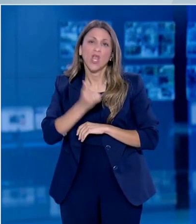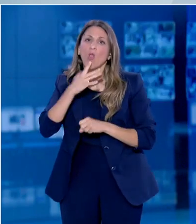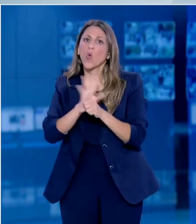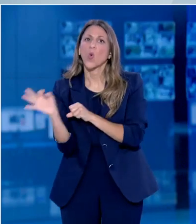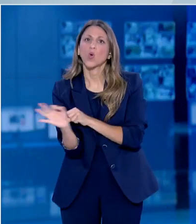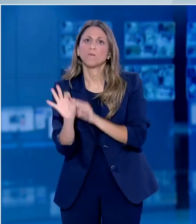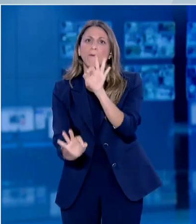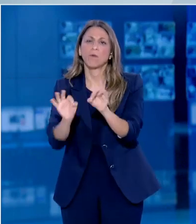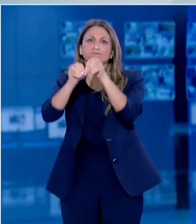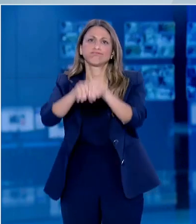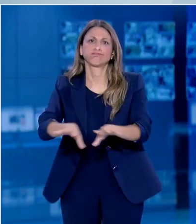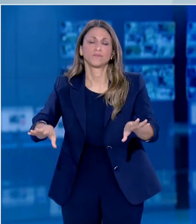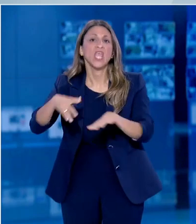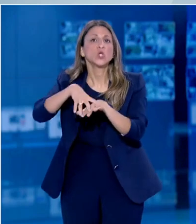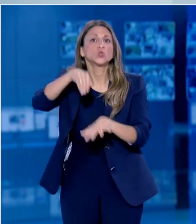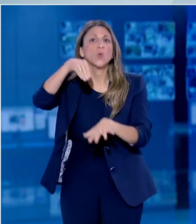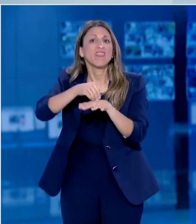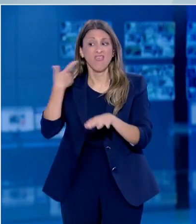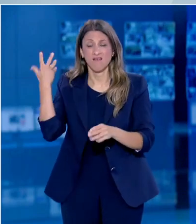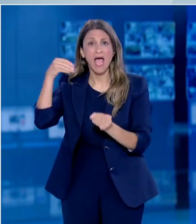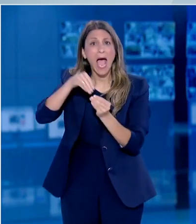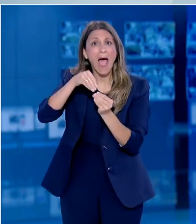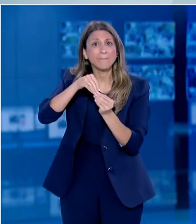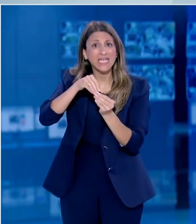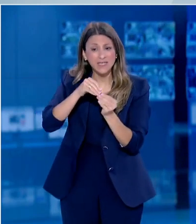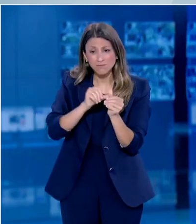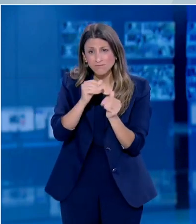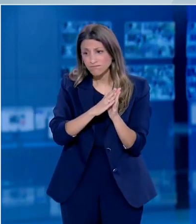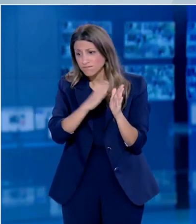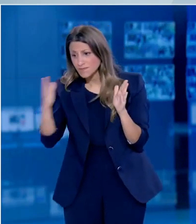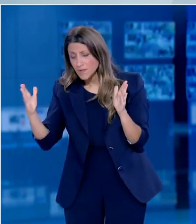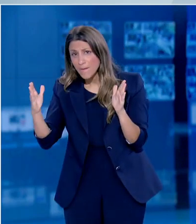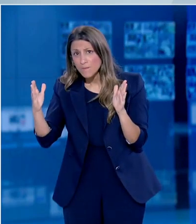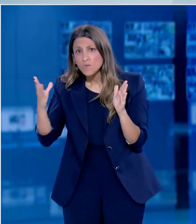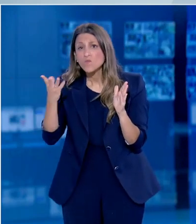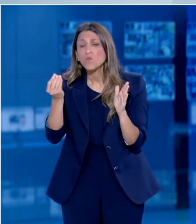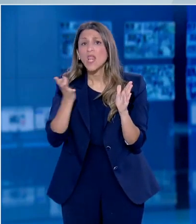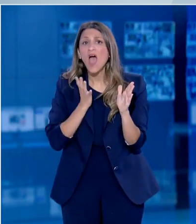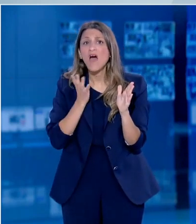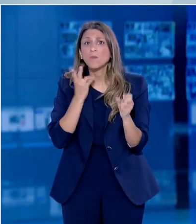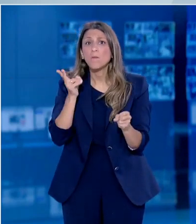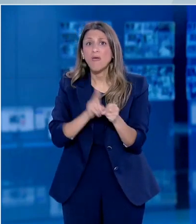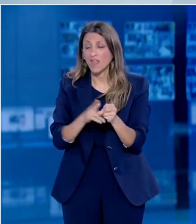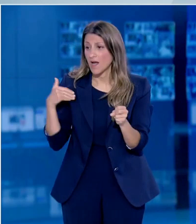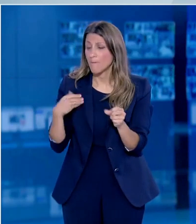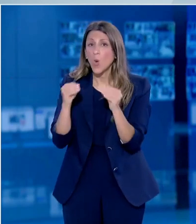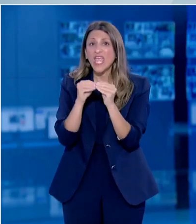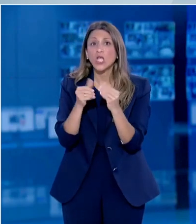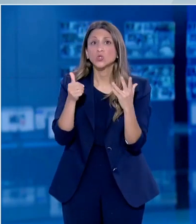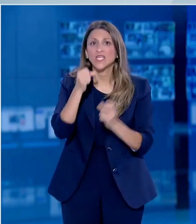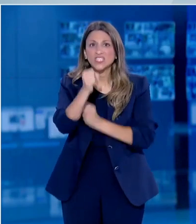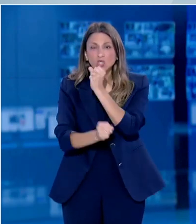παγκόσμιο επίπεδο. Στη Σουηδία πέθαναν τον Απρίλιο του 2020 περισσότεροι άνθρωποι από η ονδήποτε μήνα εδώ και 26 χρόνια.